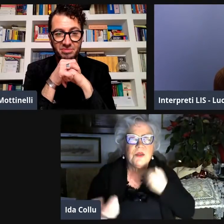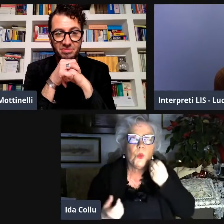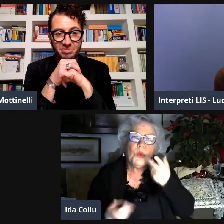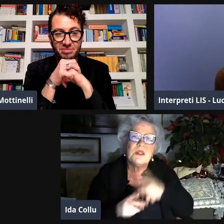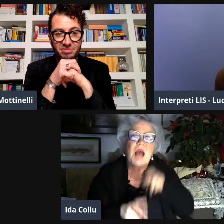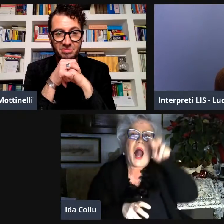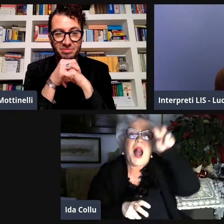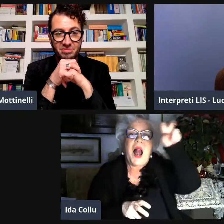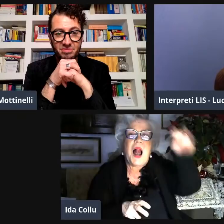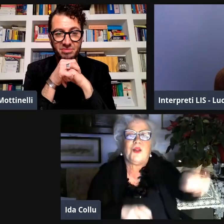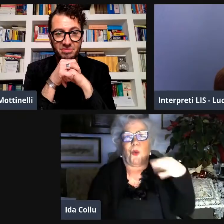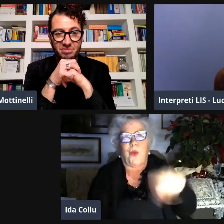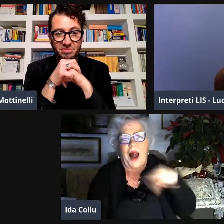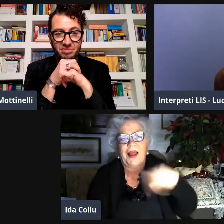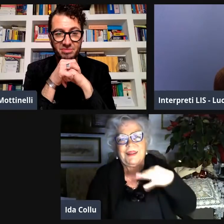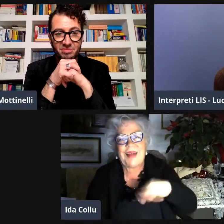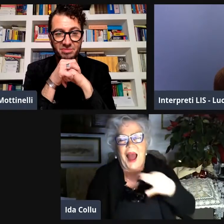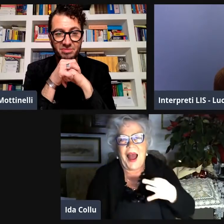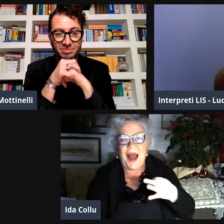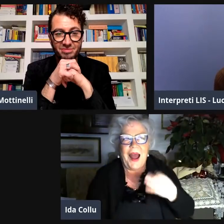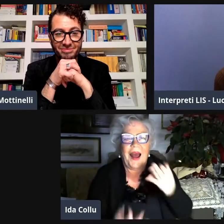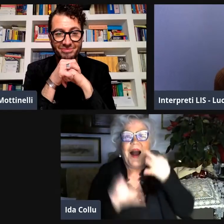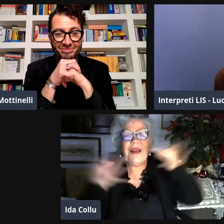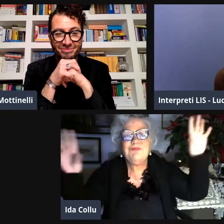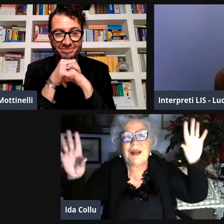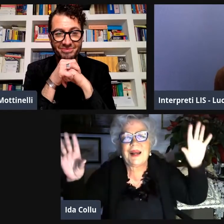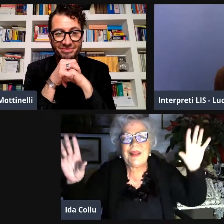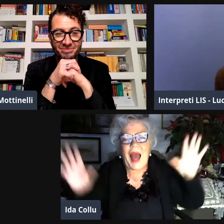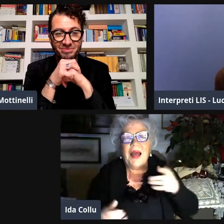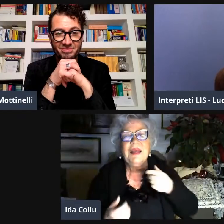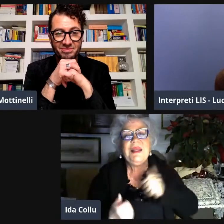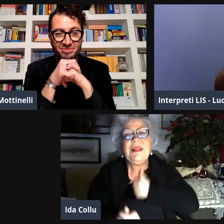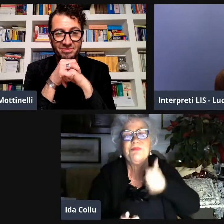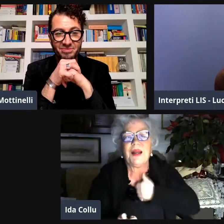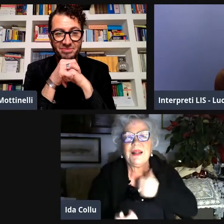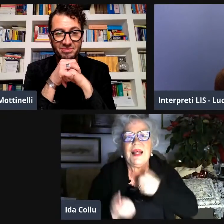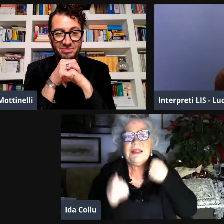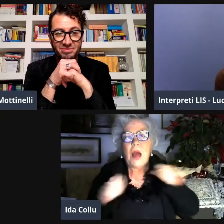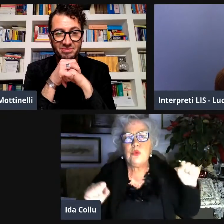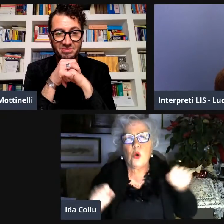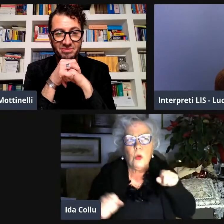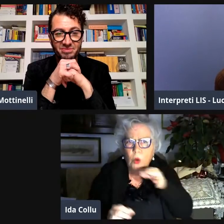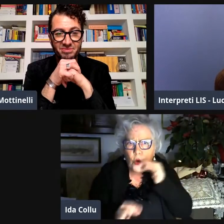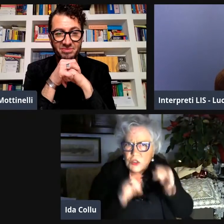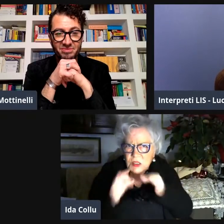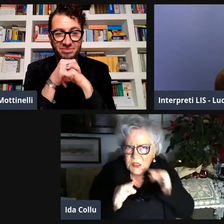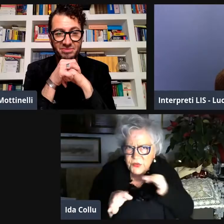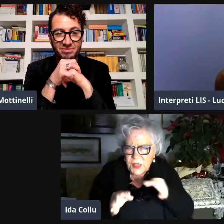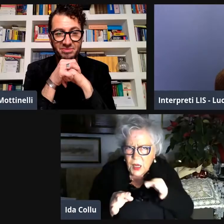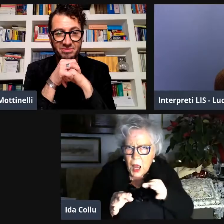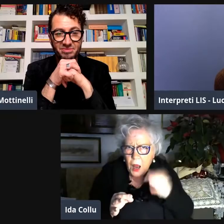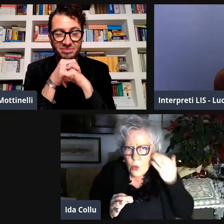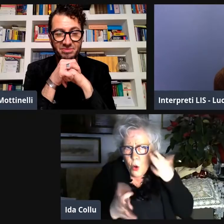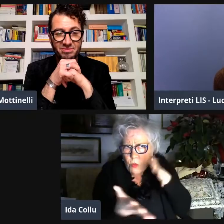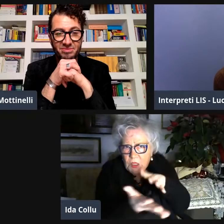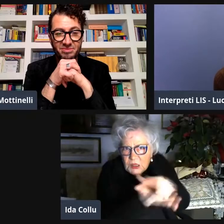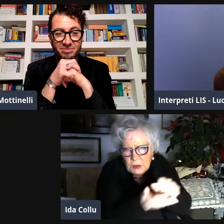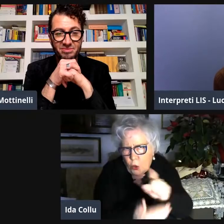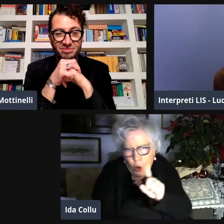e a me piacerebbe che le donne riuscissero a fare un salto di qualità riuscissero ad essere libere